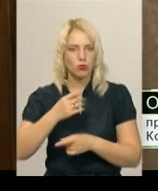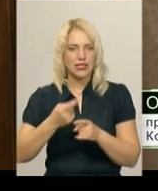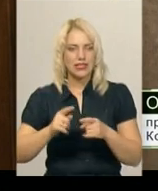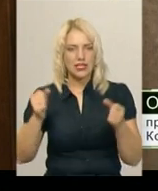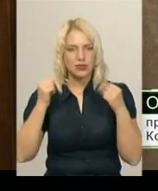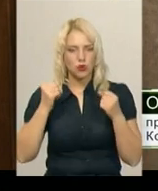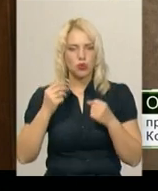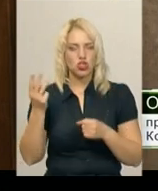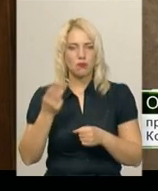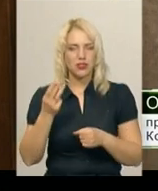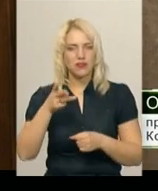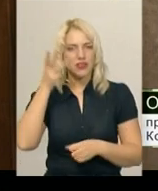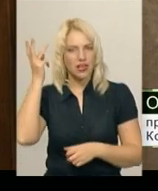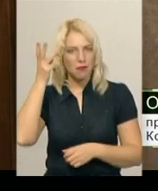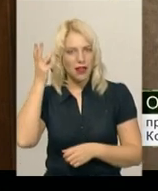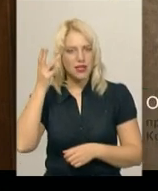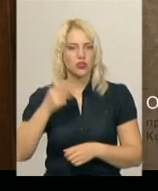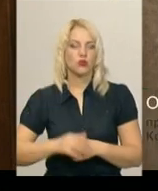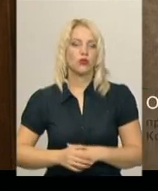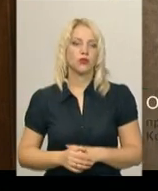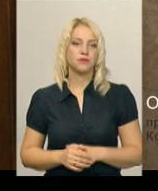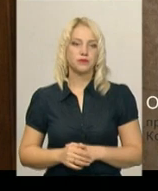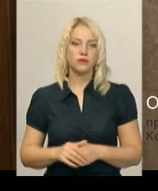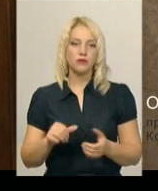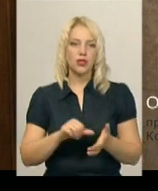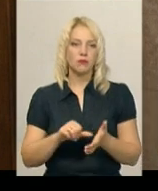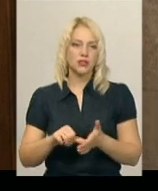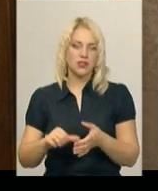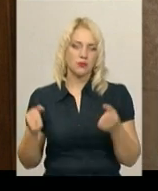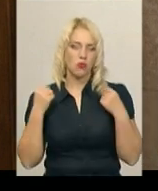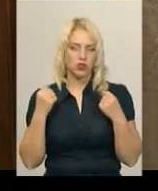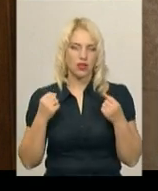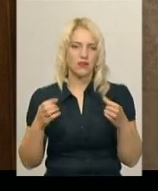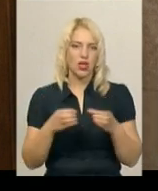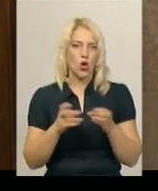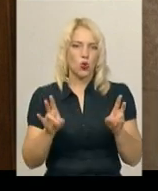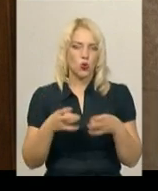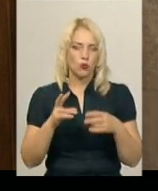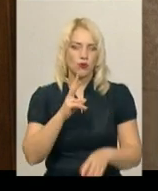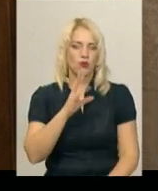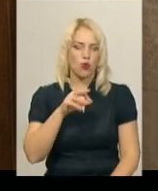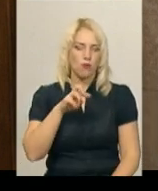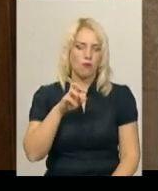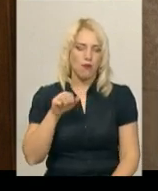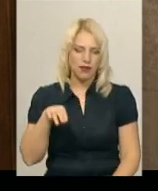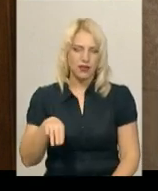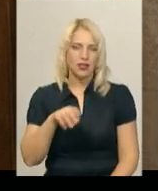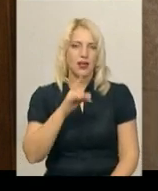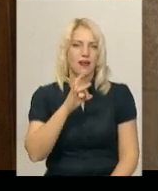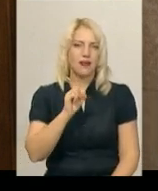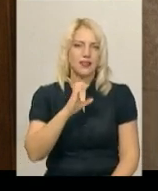спортсмени Шепетівки, Смельницького, представники спортивних клубів «Комбат», «Пересвіт», «Буревісник».